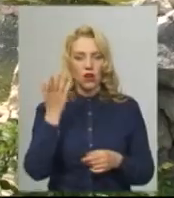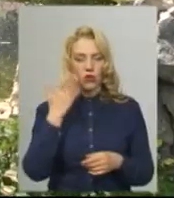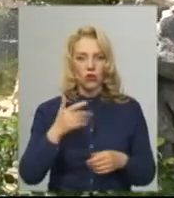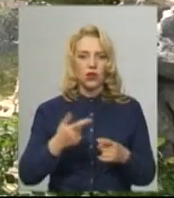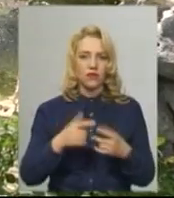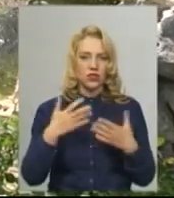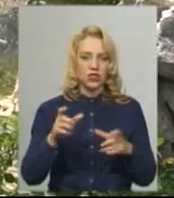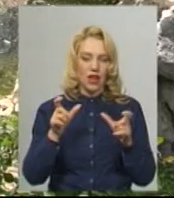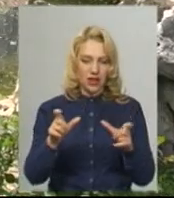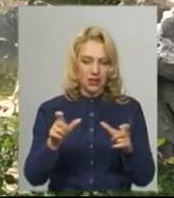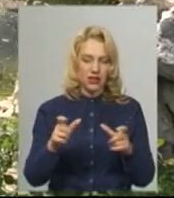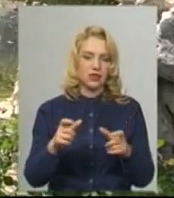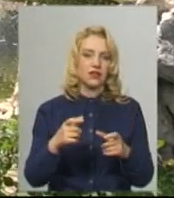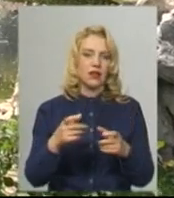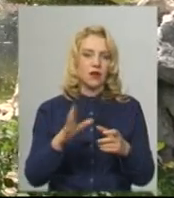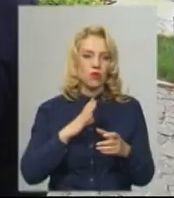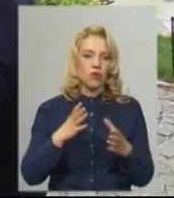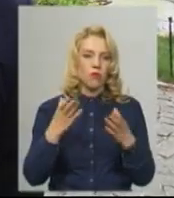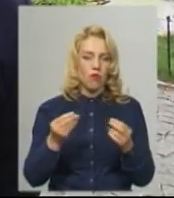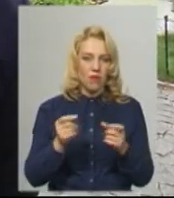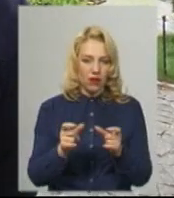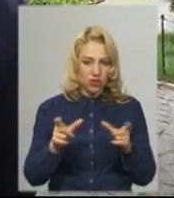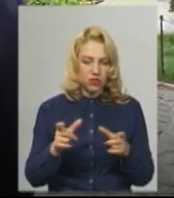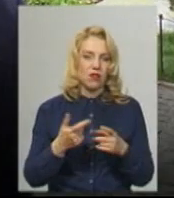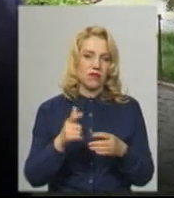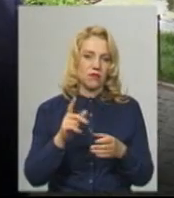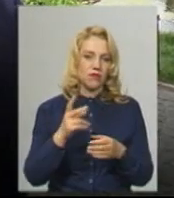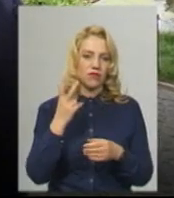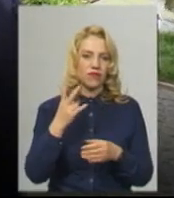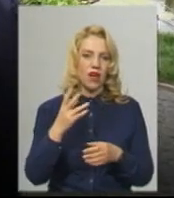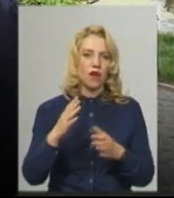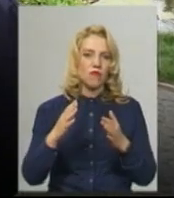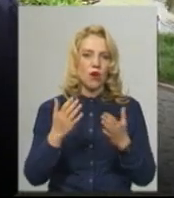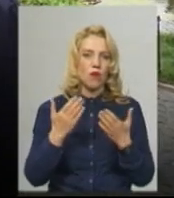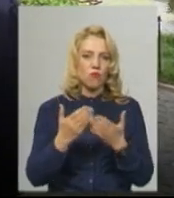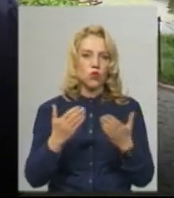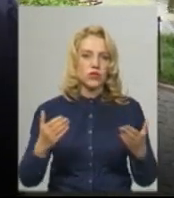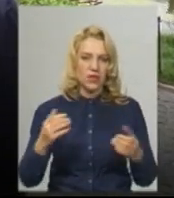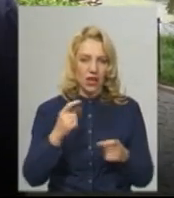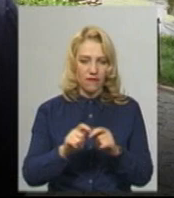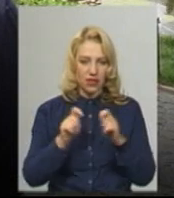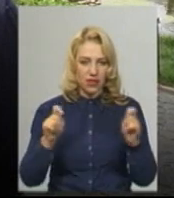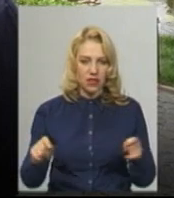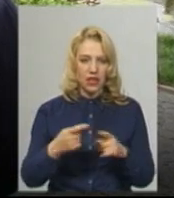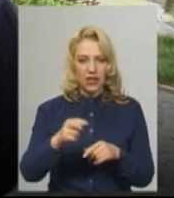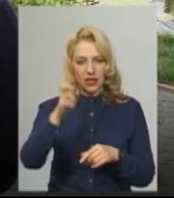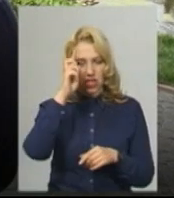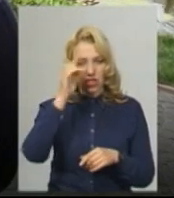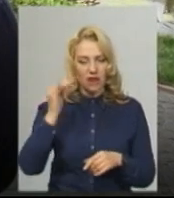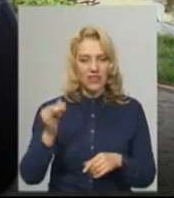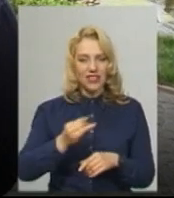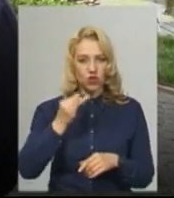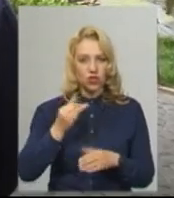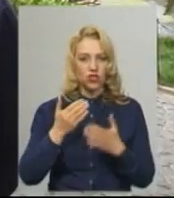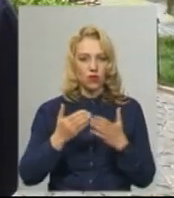'янці-Подільському відчинилися два музеї «Просто неба». Це старий замок Кам'янць-Подільського державного історичного музею заповідника та